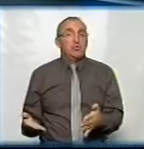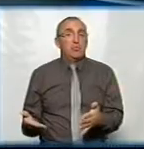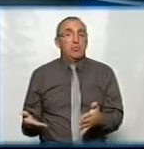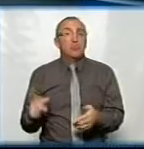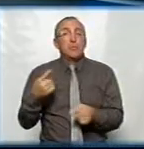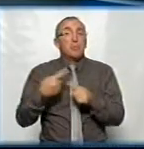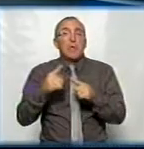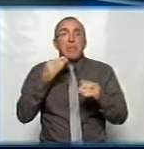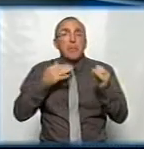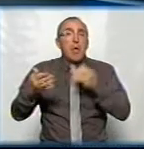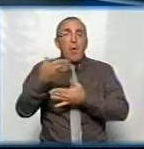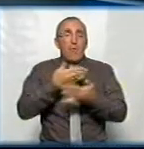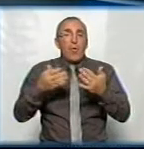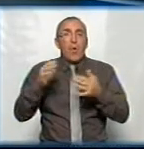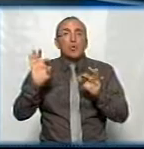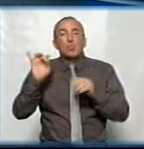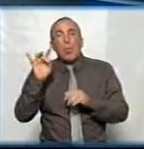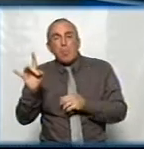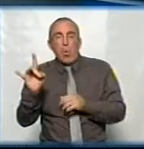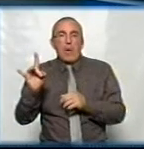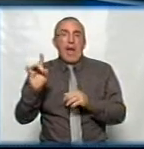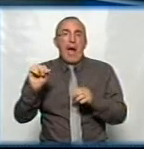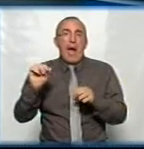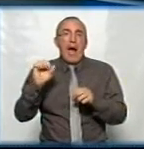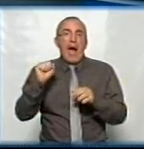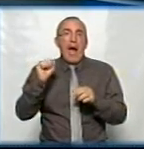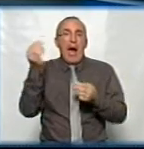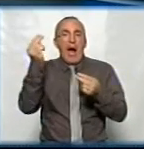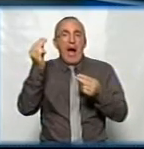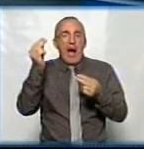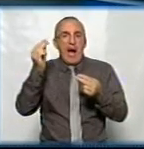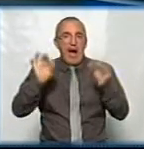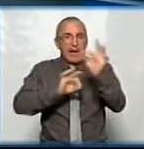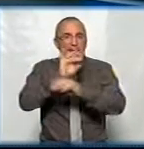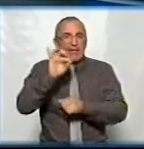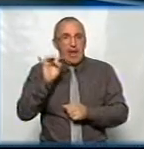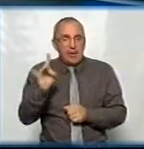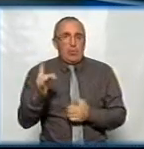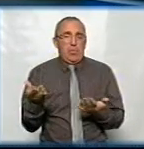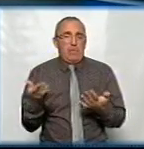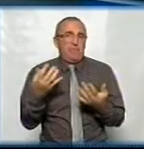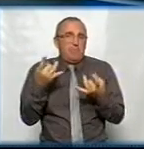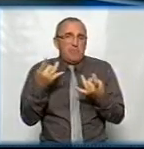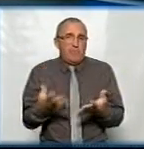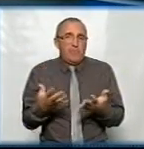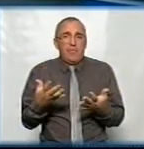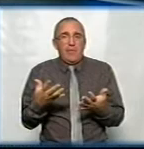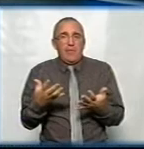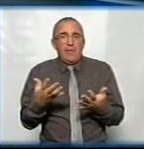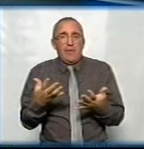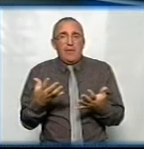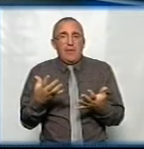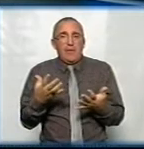Чому про це не говорять сьогодні скульптури і архітектори, зокрема? Ну, в цьому місці могла бути просто елементарна или клумба, какой-то львин